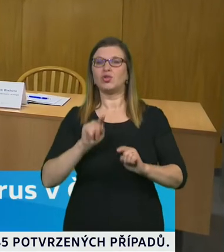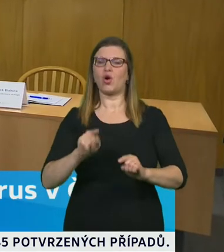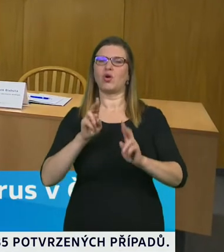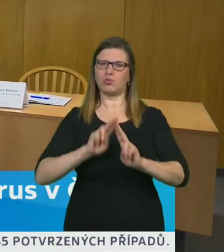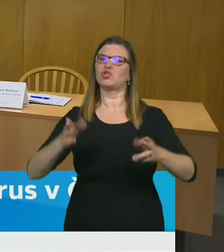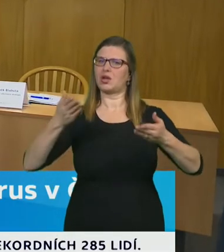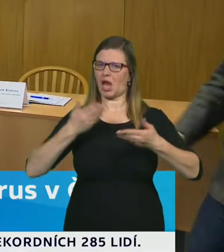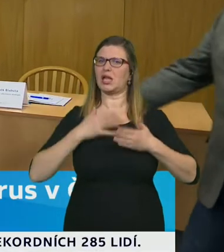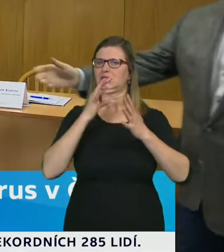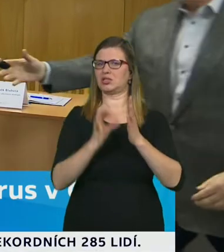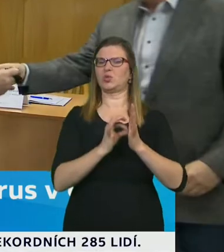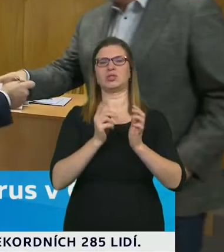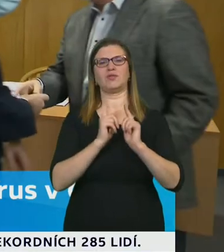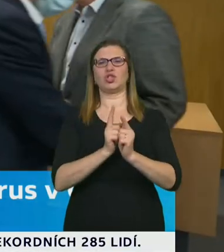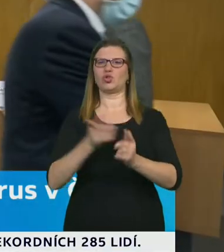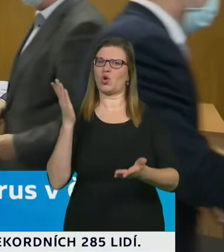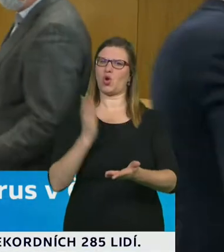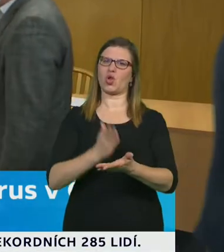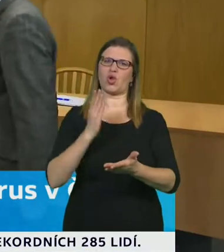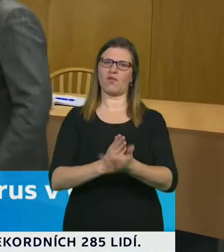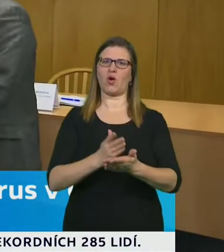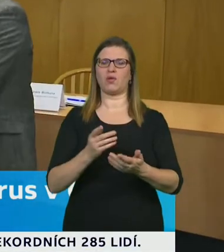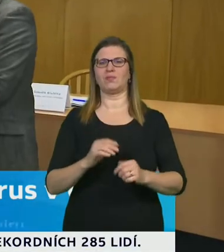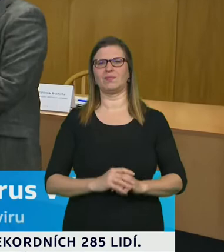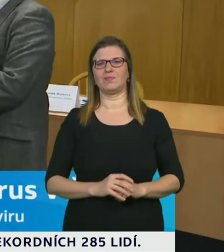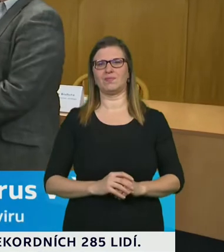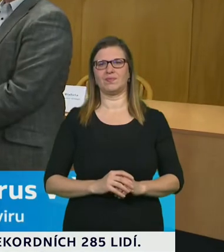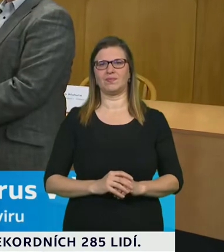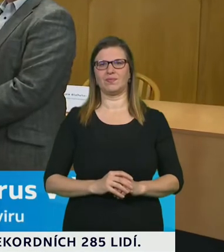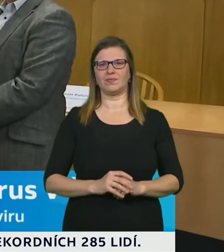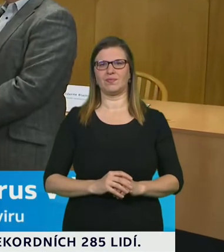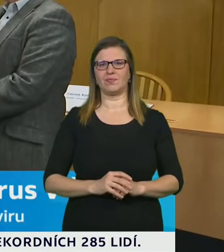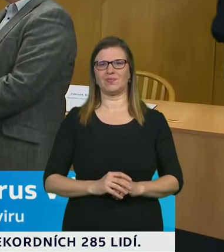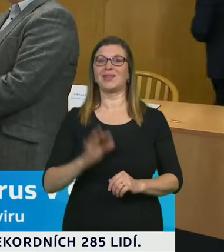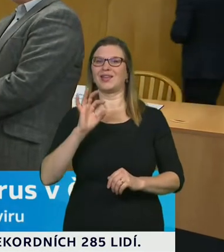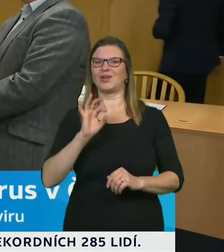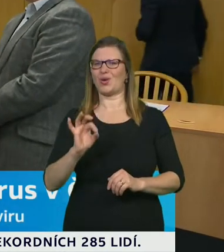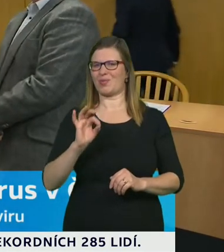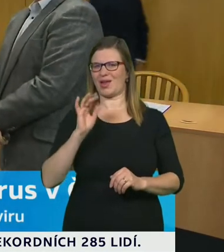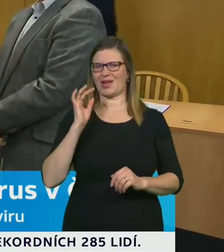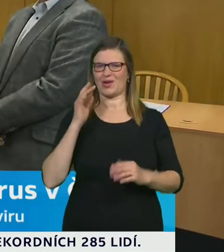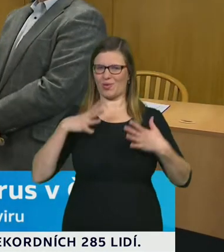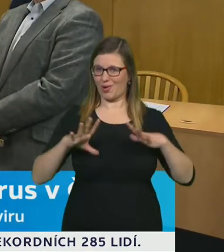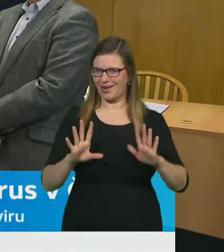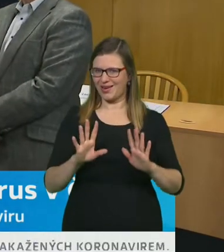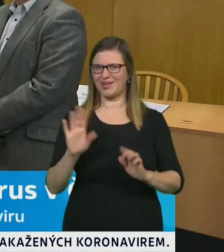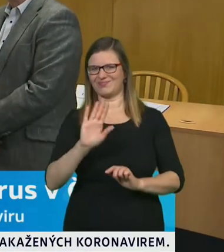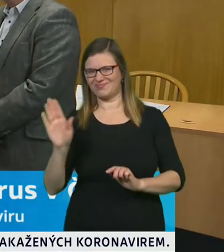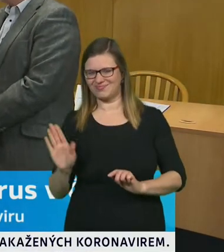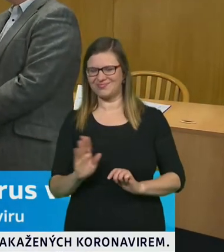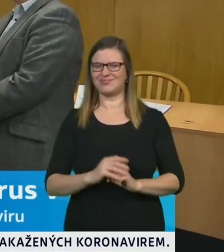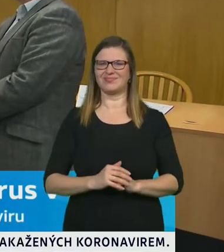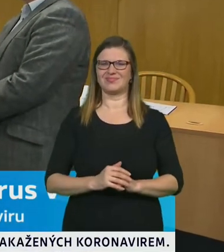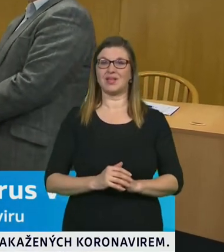pro vždy. Pane, děkuji, paní mestře. Dobré dopoledne, dámy a pánové. Dovolte mi, abych vás v krátkosti